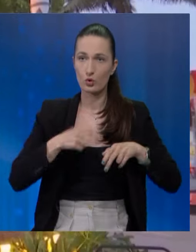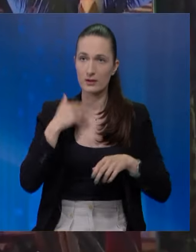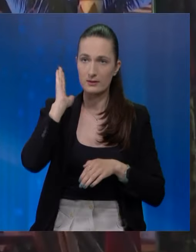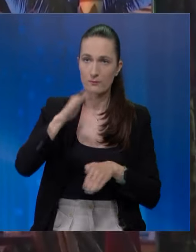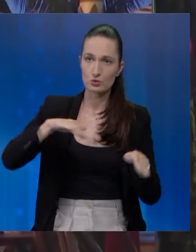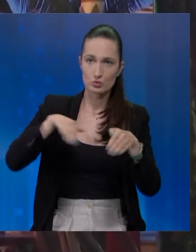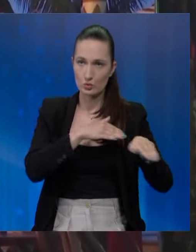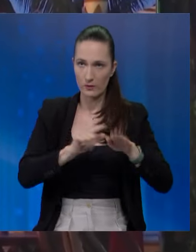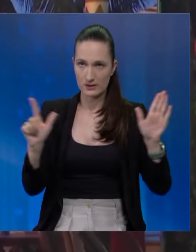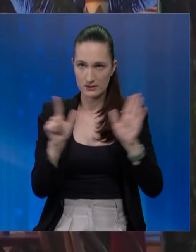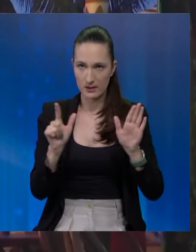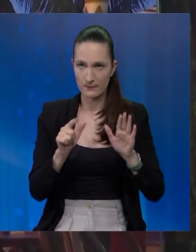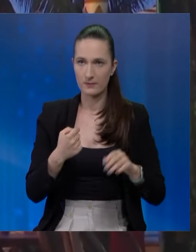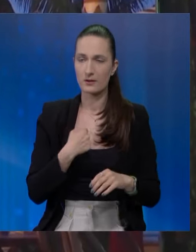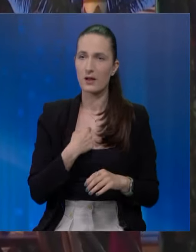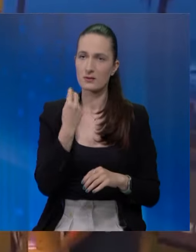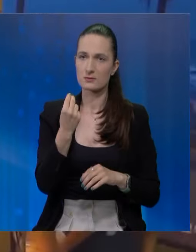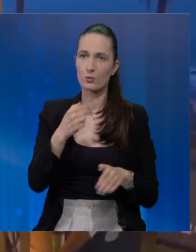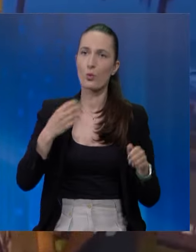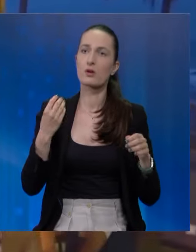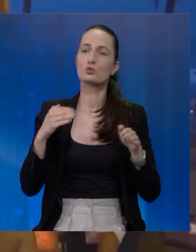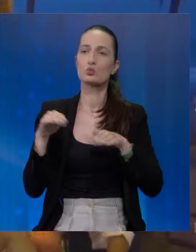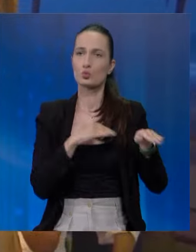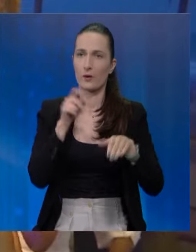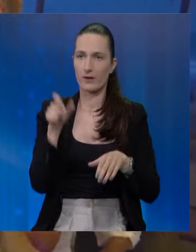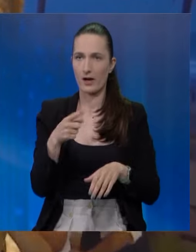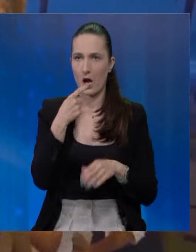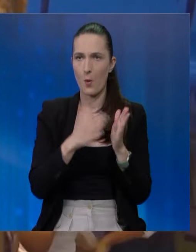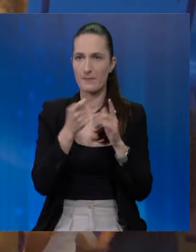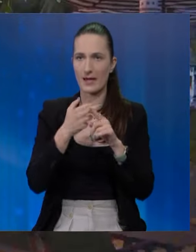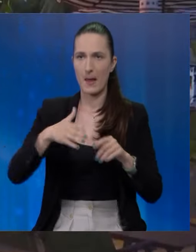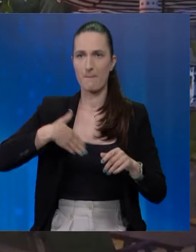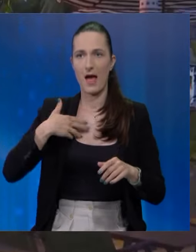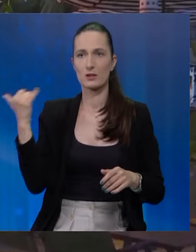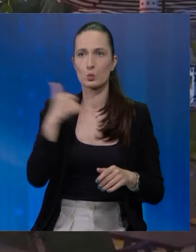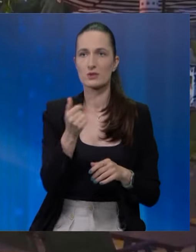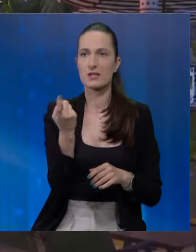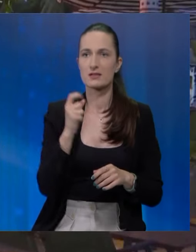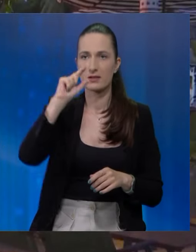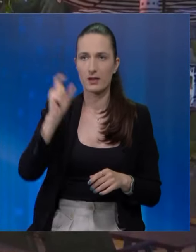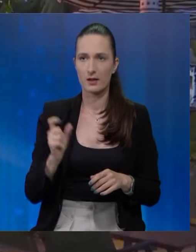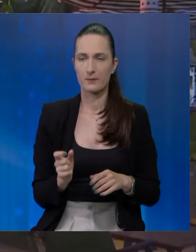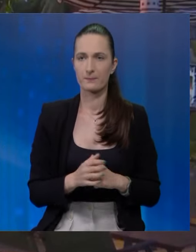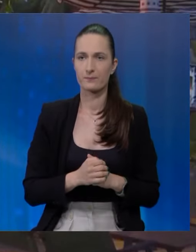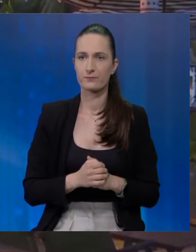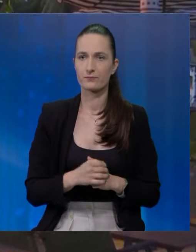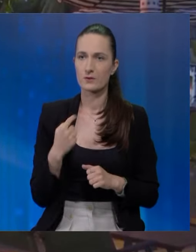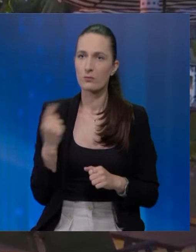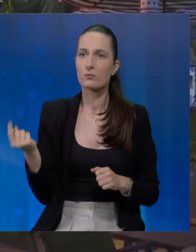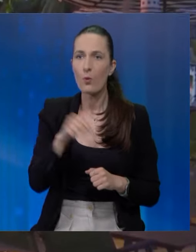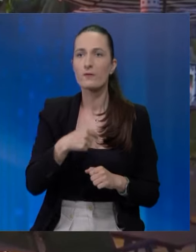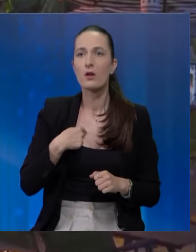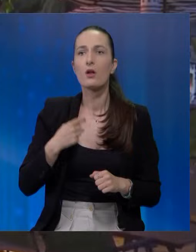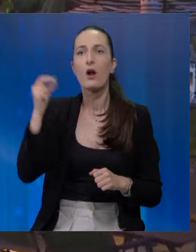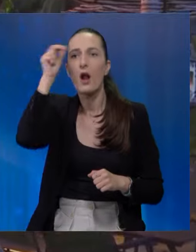jutro idemo na surfovanje u 7 sati. A ja sam dobar surfer, rekao je Michele, mladi turista iz Italije. Došao sam